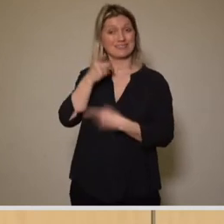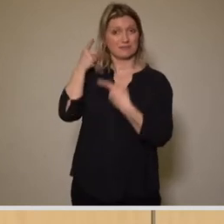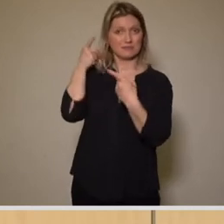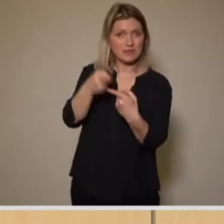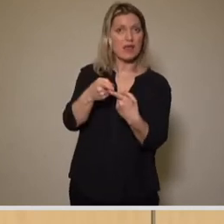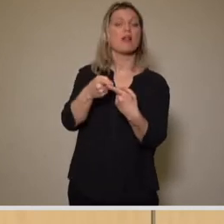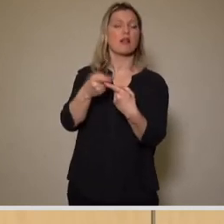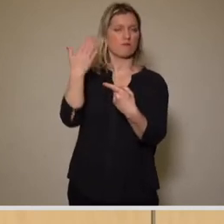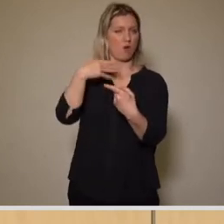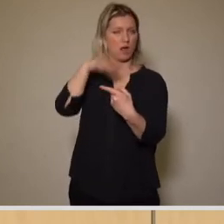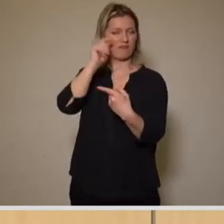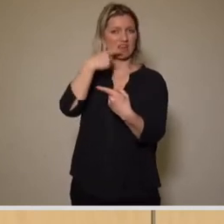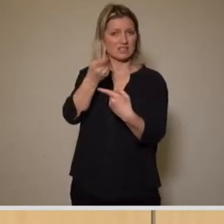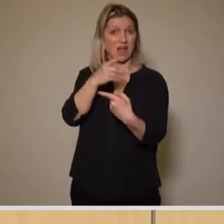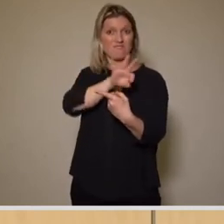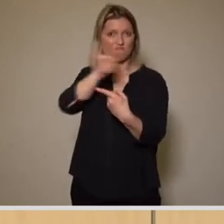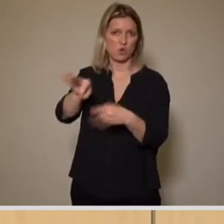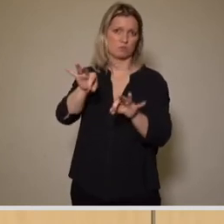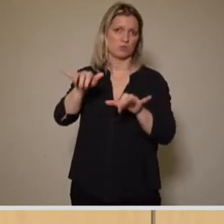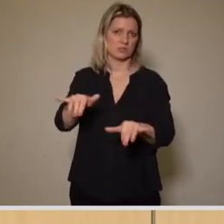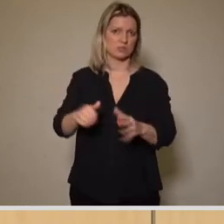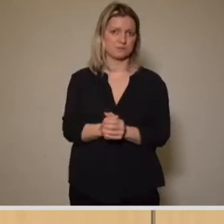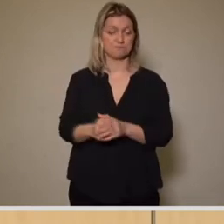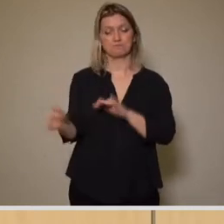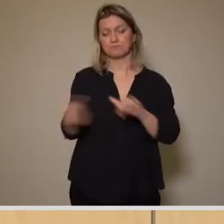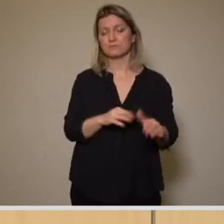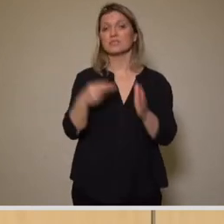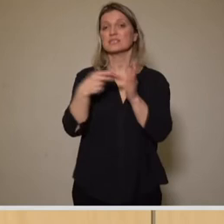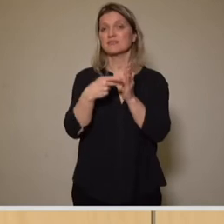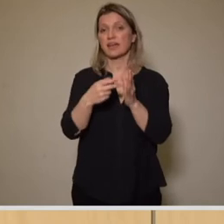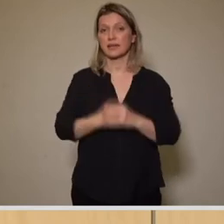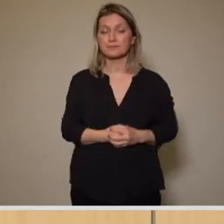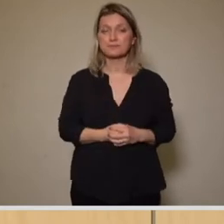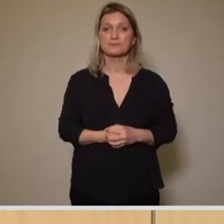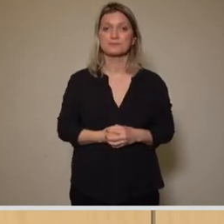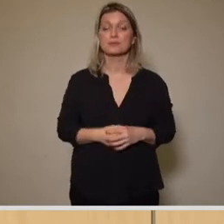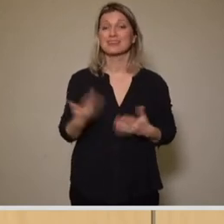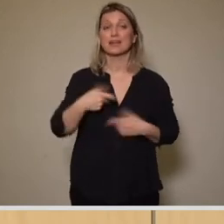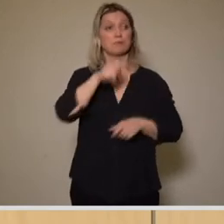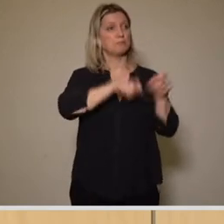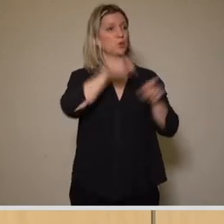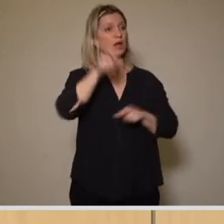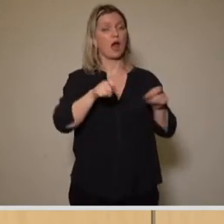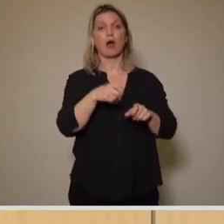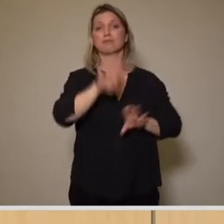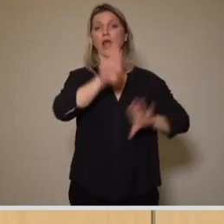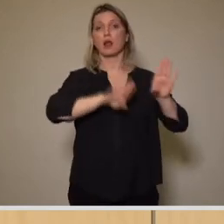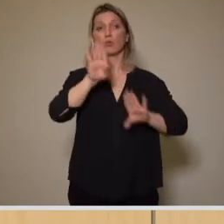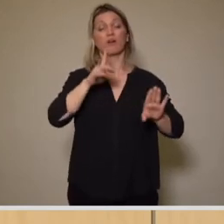ich formuliert habe. Punkt Nummer zwei aus Sicht der SPD-Fraktion ist, wir müssen der Bürgerbeteiligung gerecht werden.